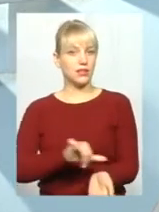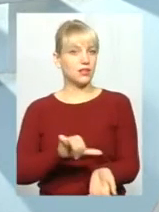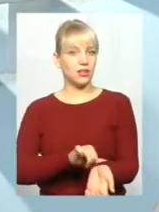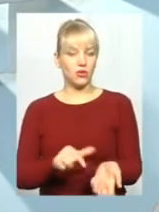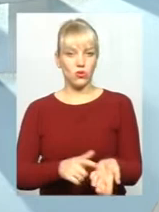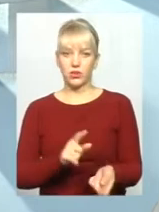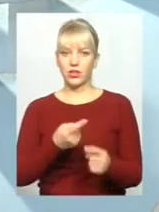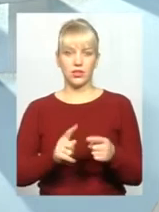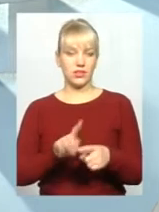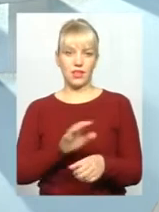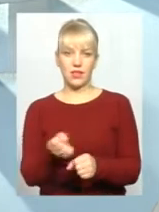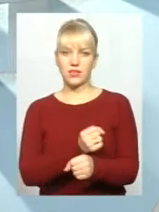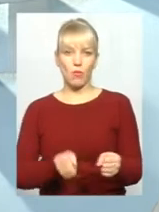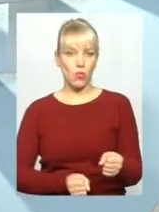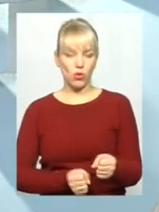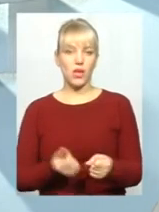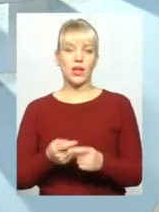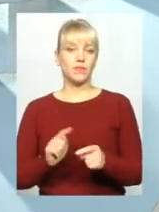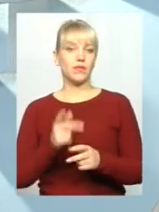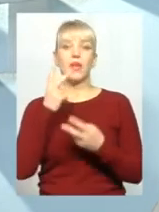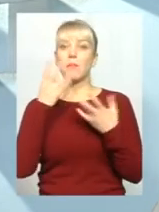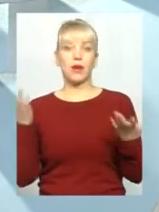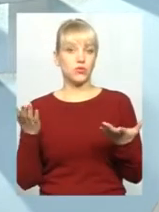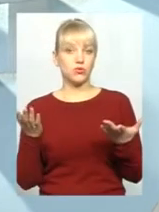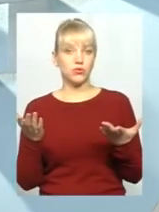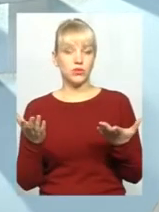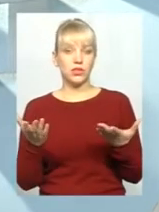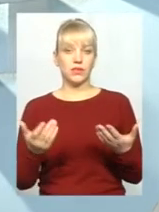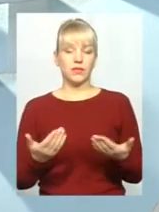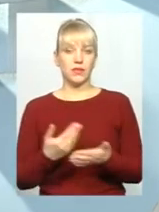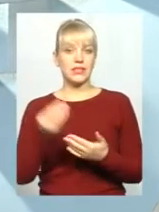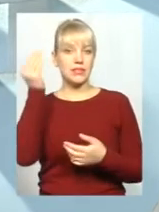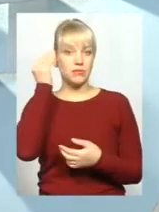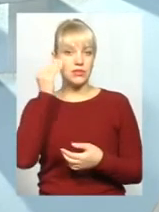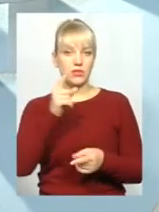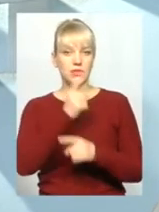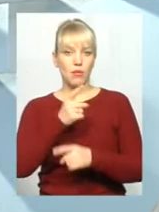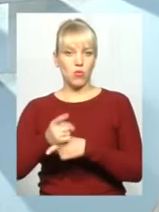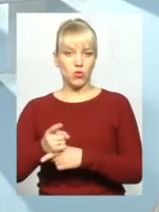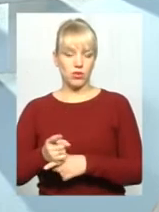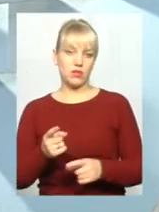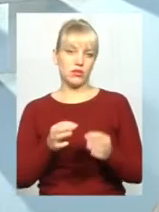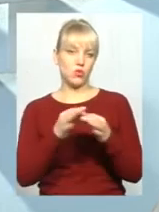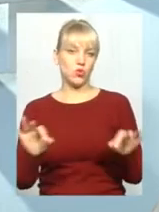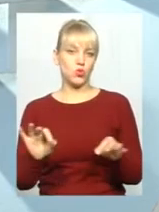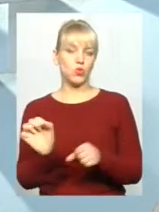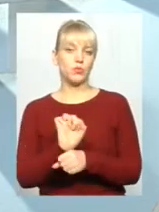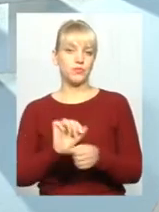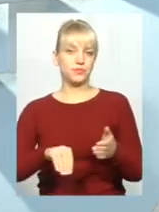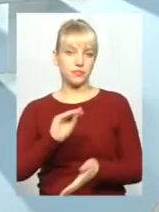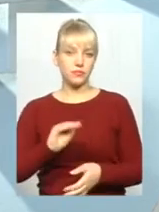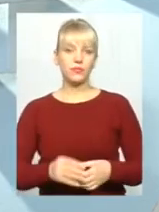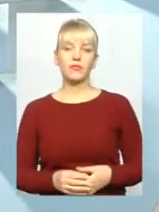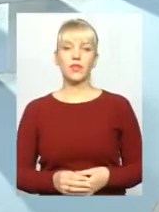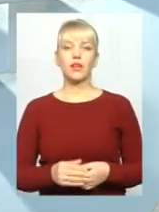засоби, це не зброя. Я не бачу, скажімо, сенсу забороняти доступність автомобілю. А Ви сказали,